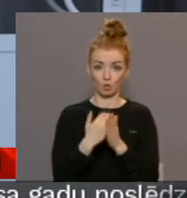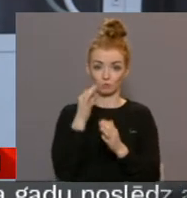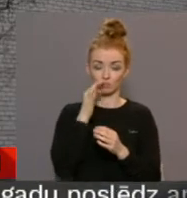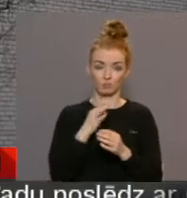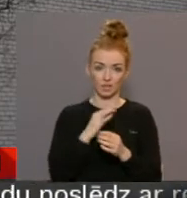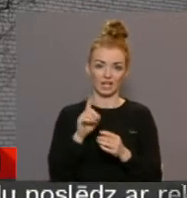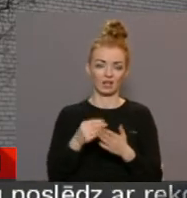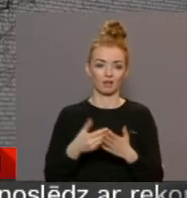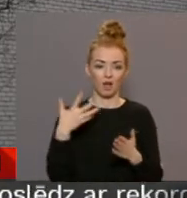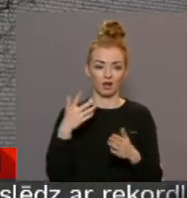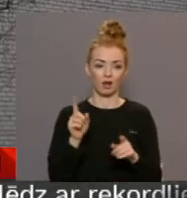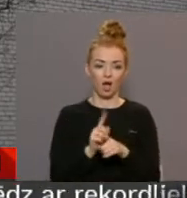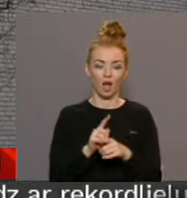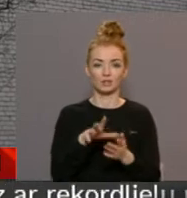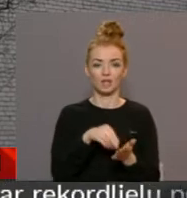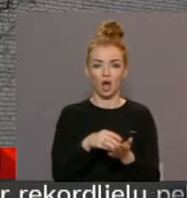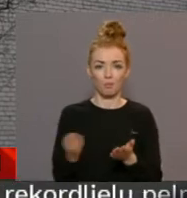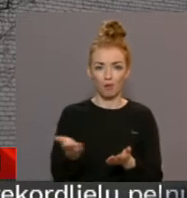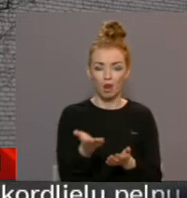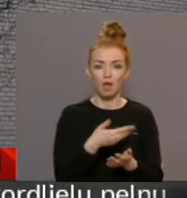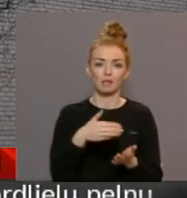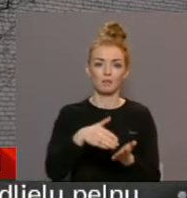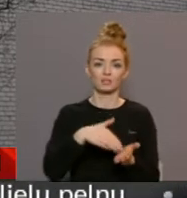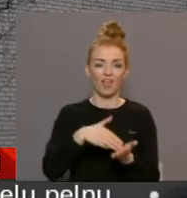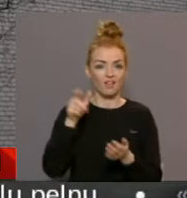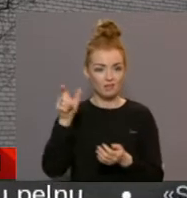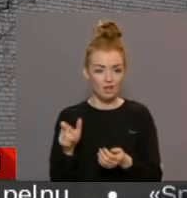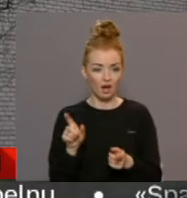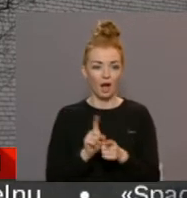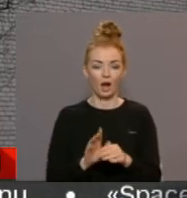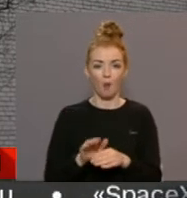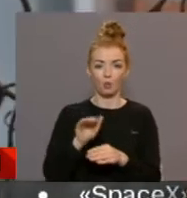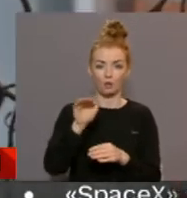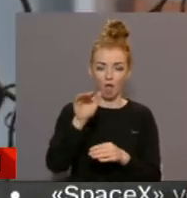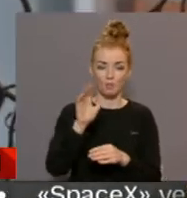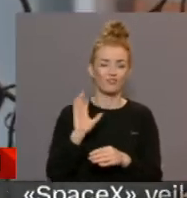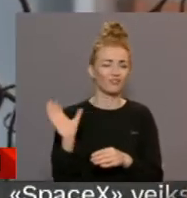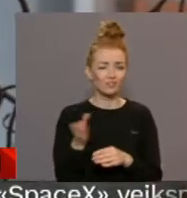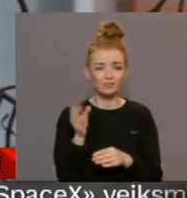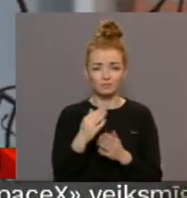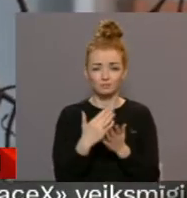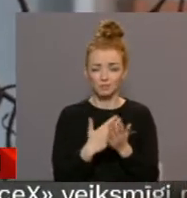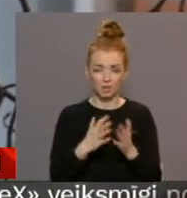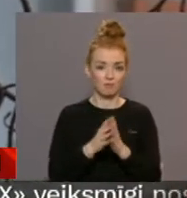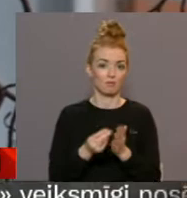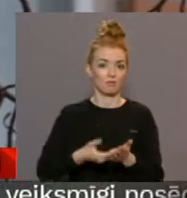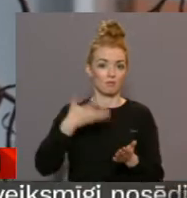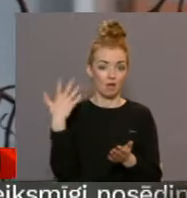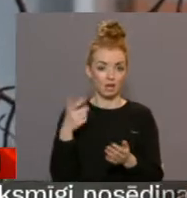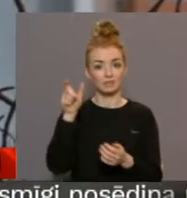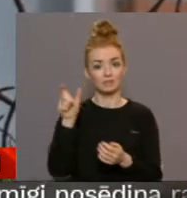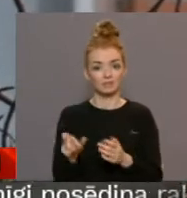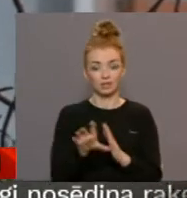dārgi. Tāpat zelta ļaušana, sētnieku pakalpojums, kamtelpa tīrīšanas, viss, viss, sanāk diezgan dārgi. Cilvēki